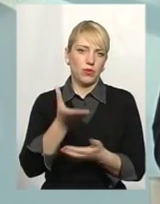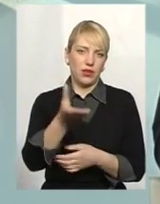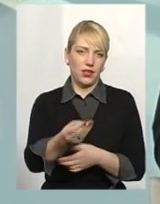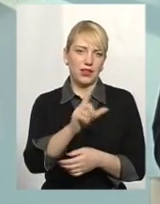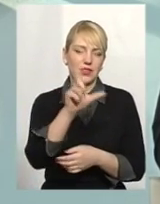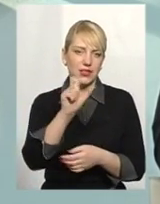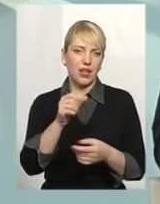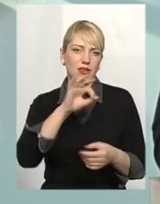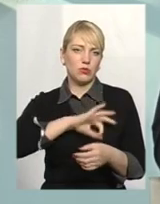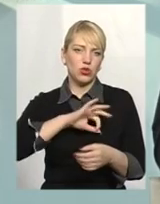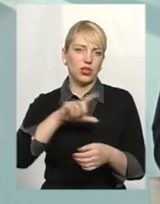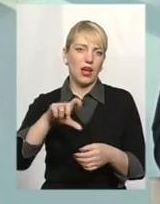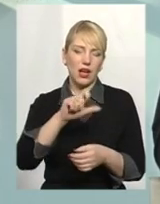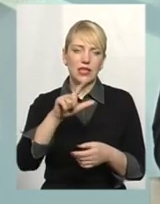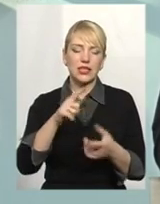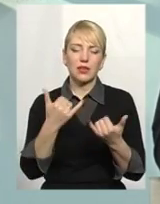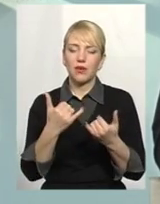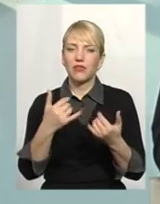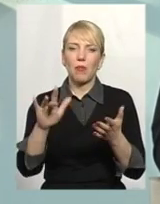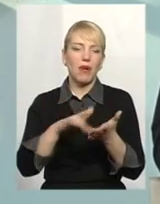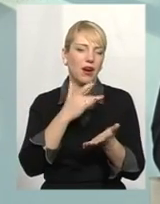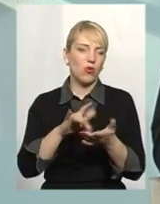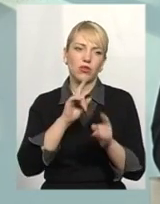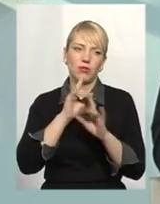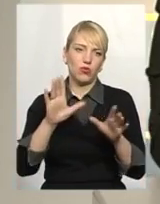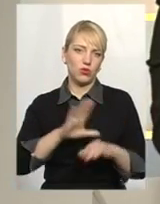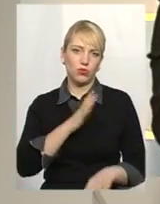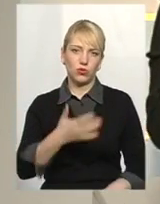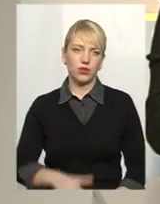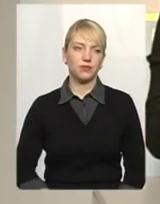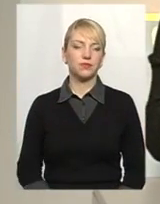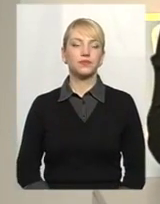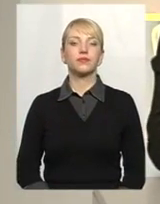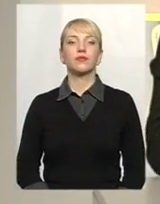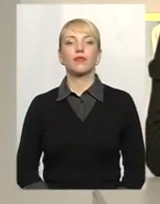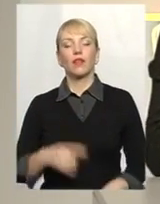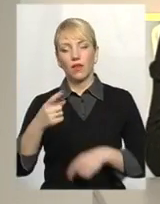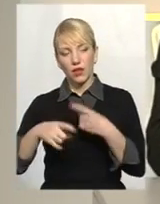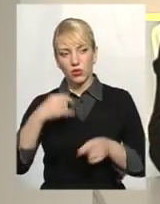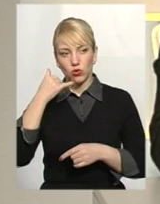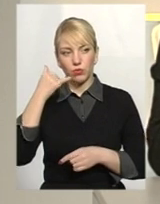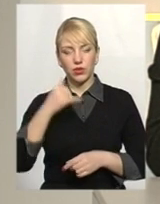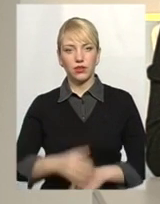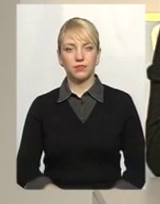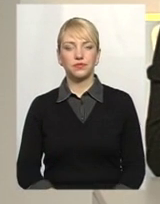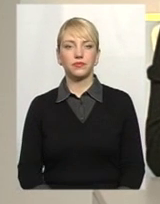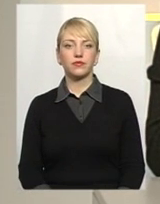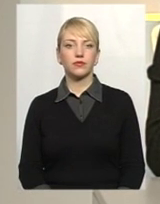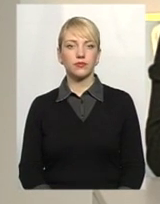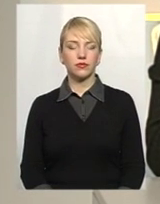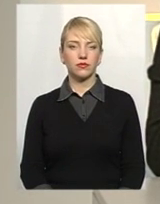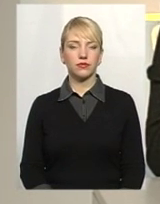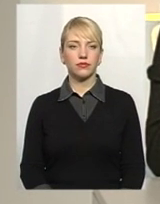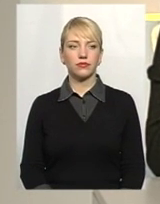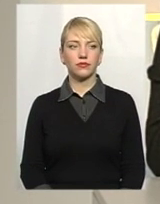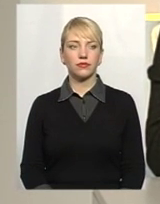випадку про ніякі перерахунки мова не може йти. І маємо наступне запитання від наших телеглядачів. Говоріть, будь